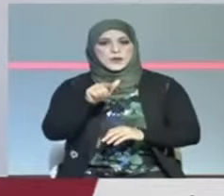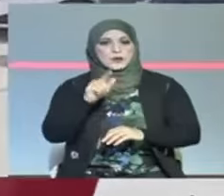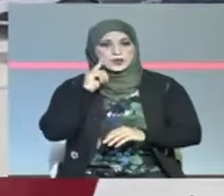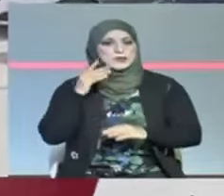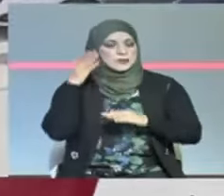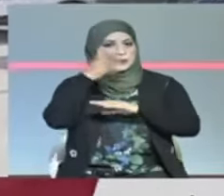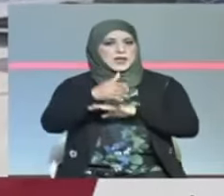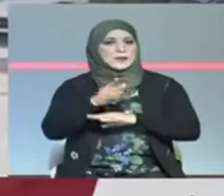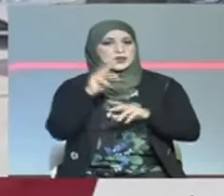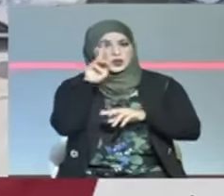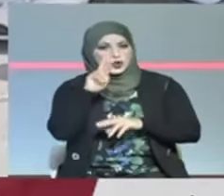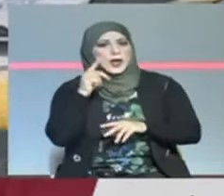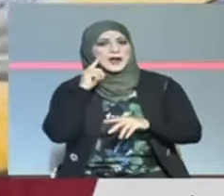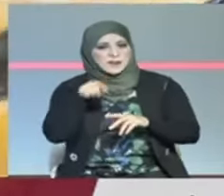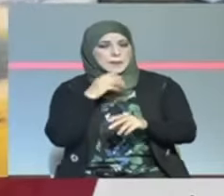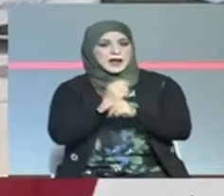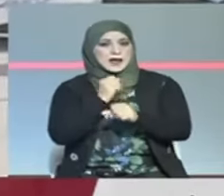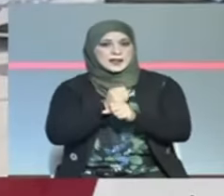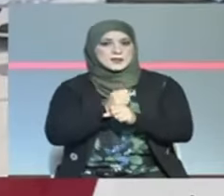حتى في القادم